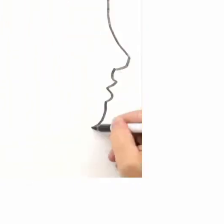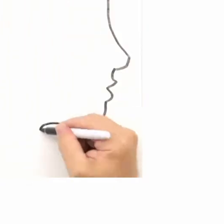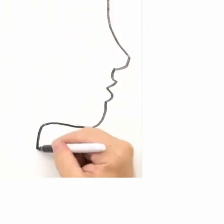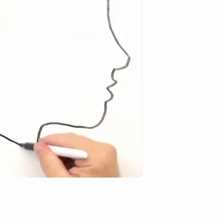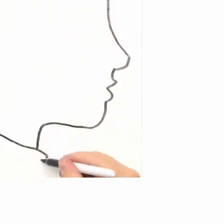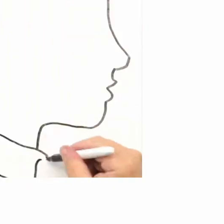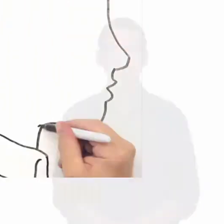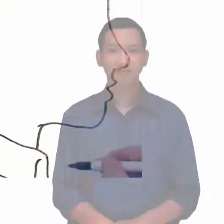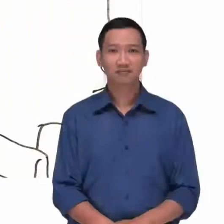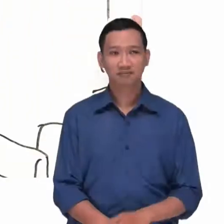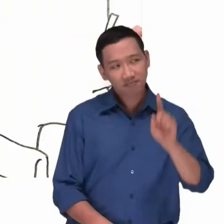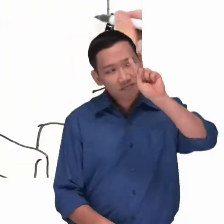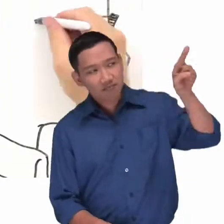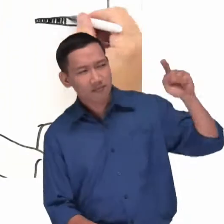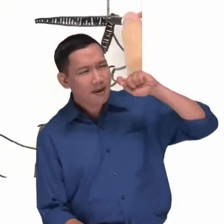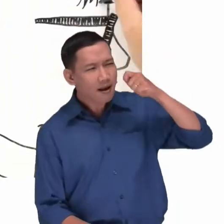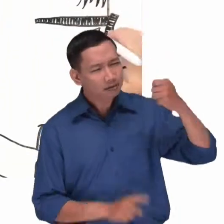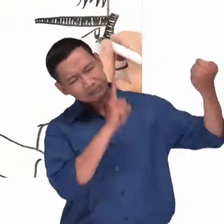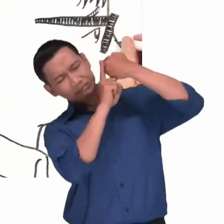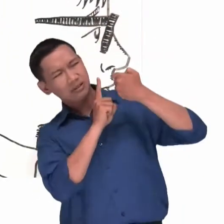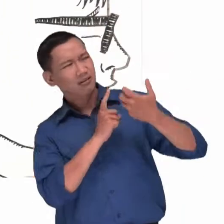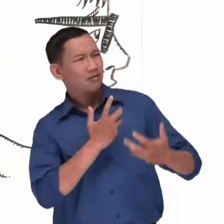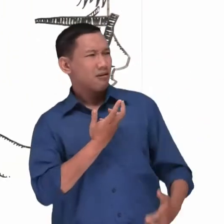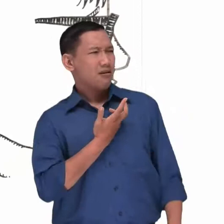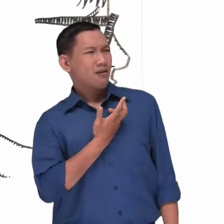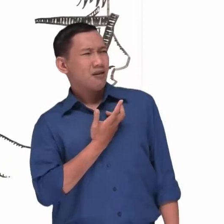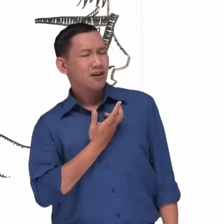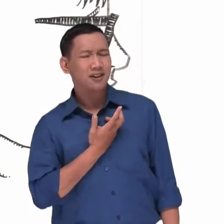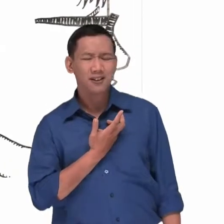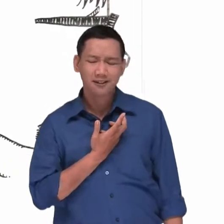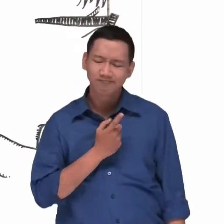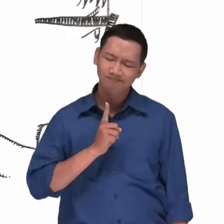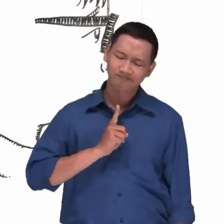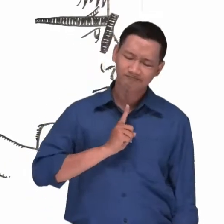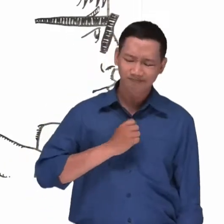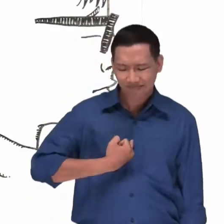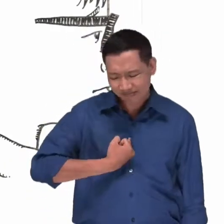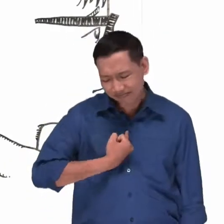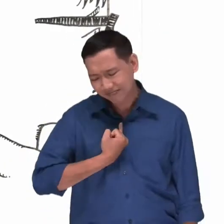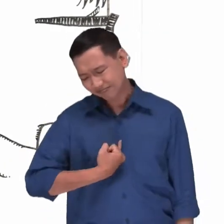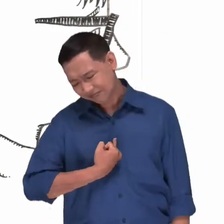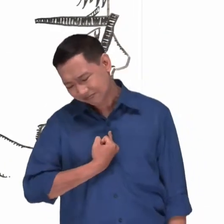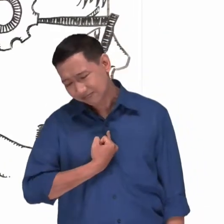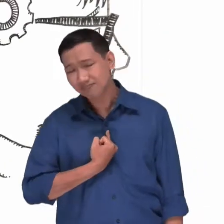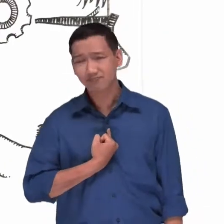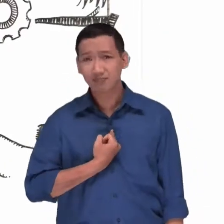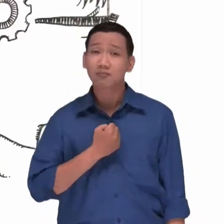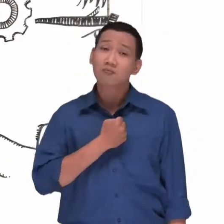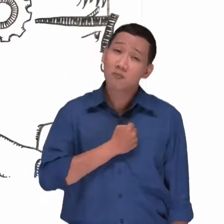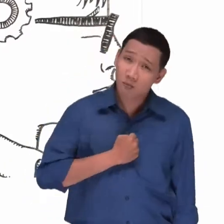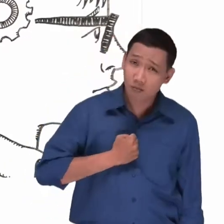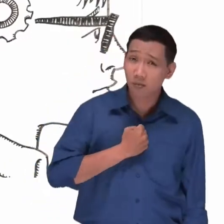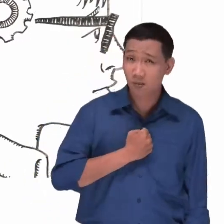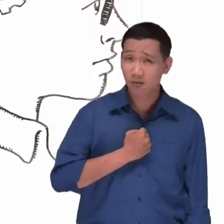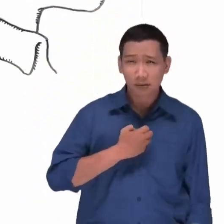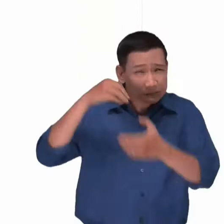thấy rõ bên ngoài, nhưng còn nhiều điều xảy ra bên trong mà chúng ta không thấy được Như sợ hãi, căng thẳng và buồn chán